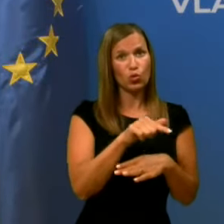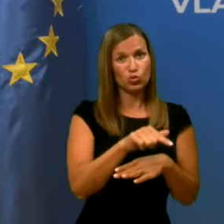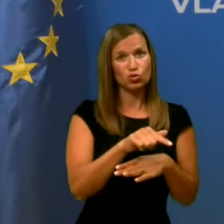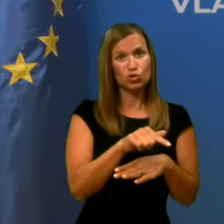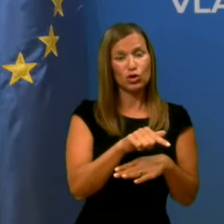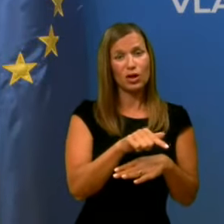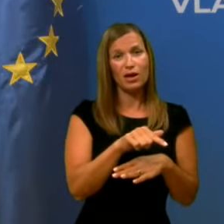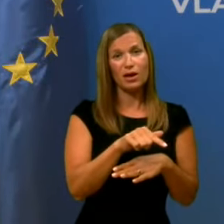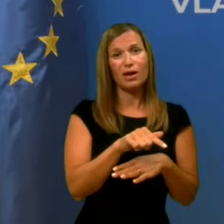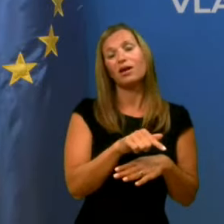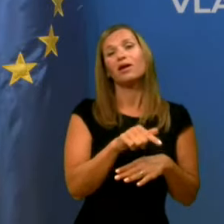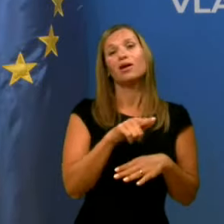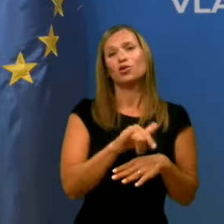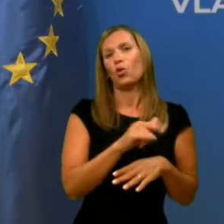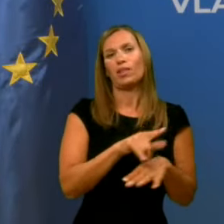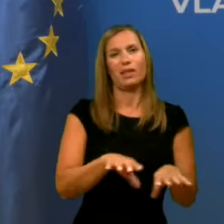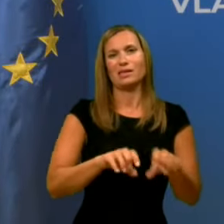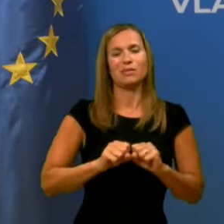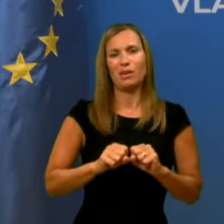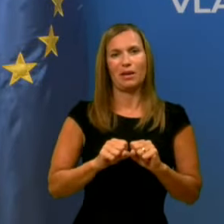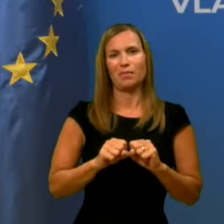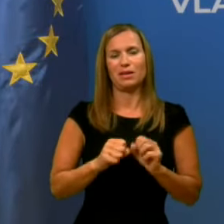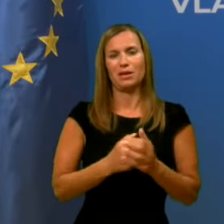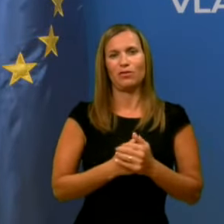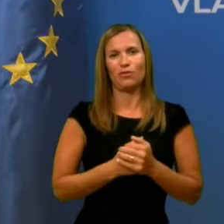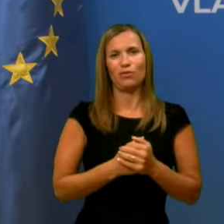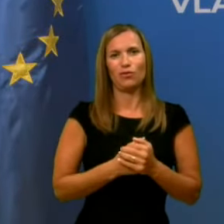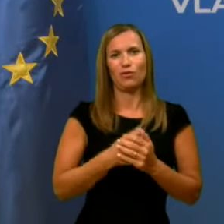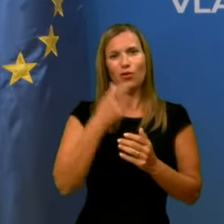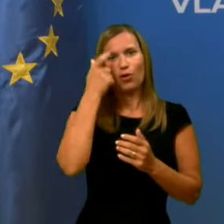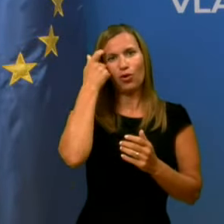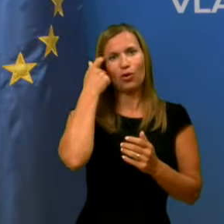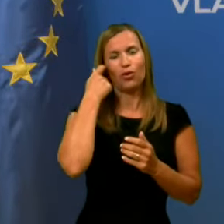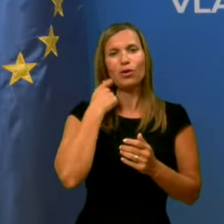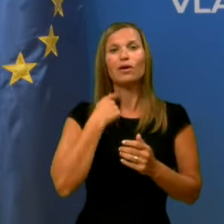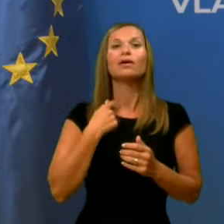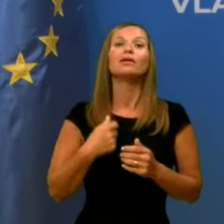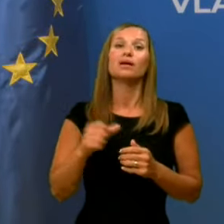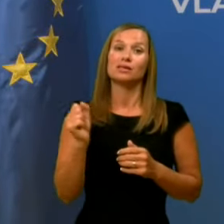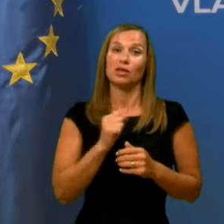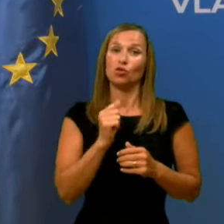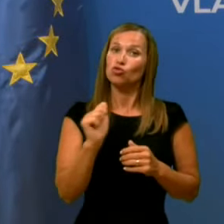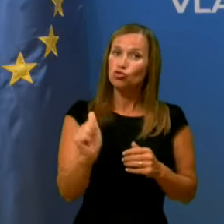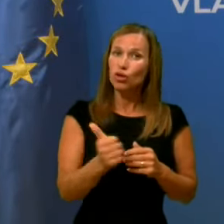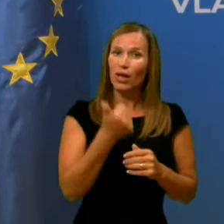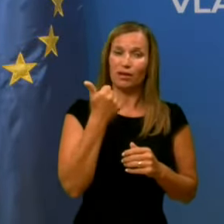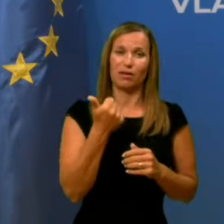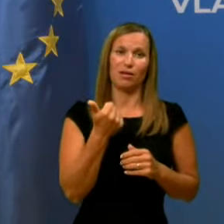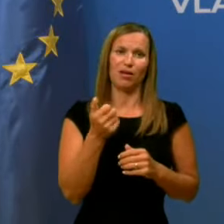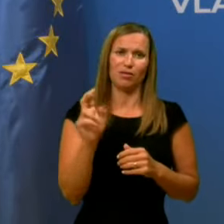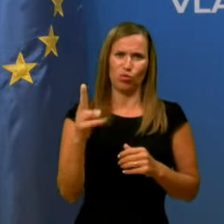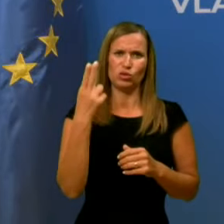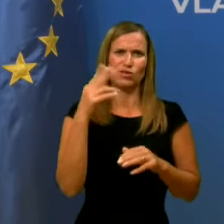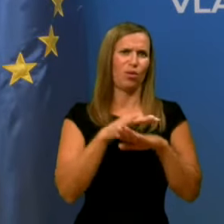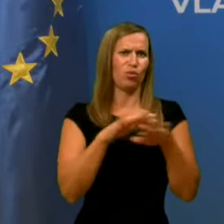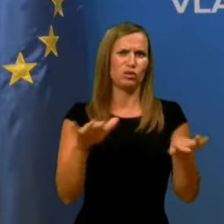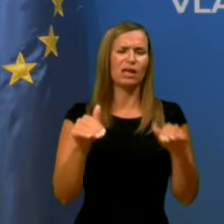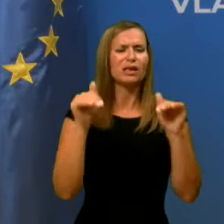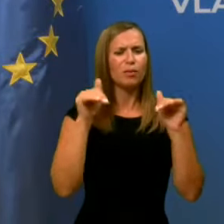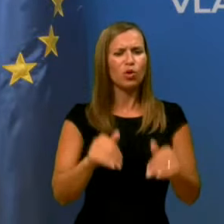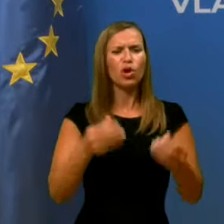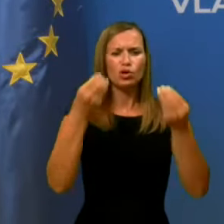dejansko nesprejemljivo. In zato jaz sveda apeliram še enkrat na vse, da se držijo